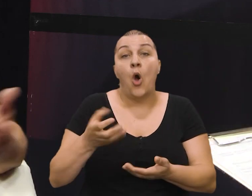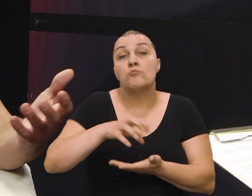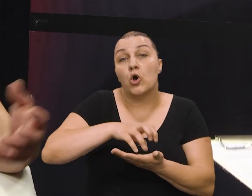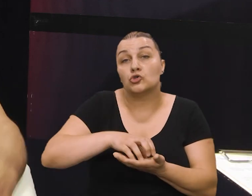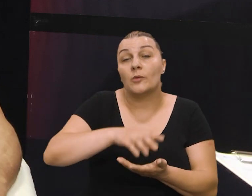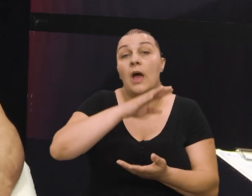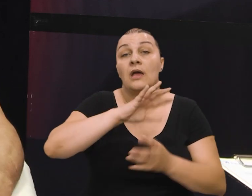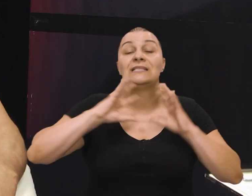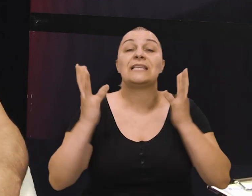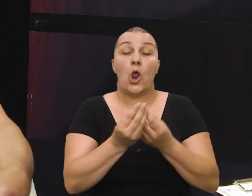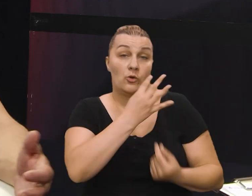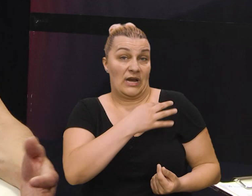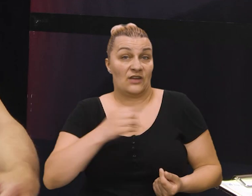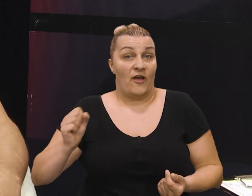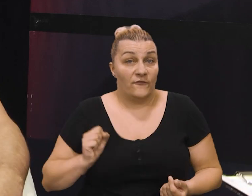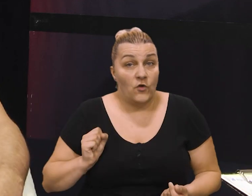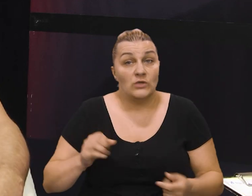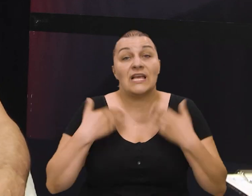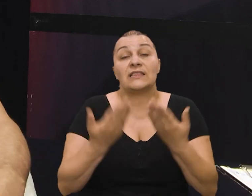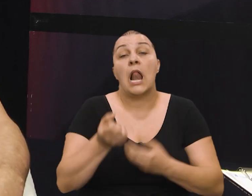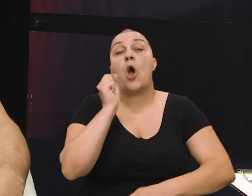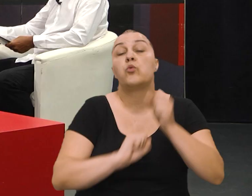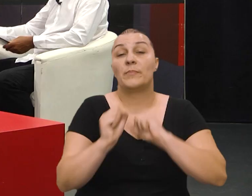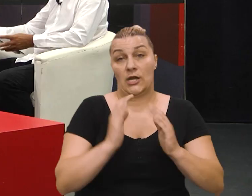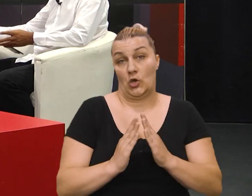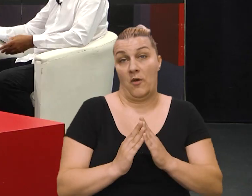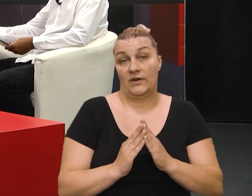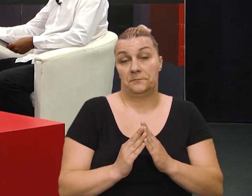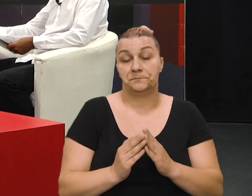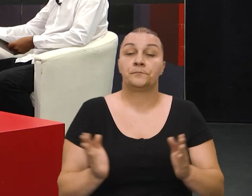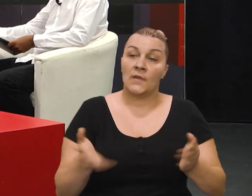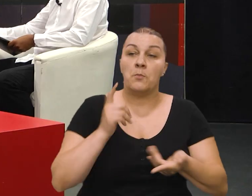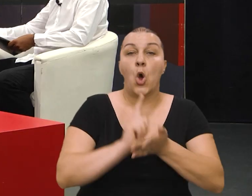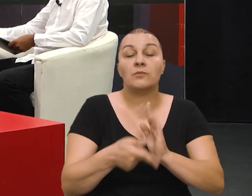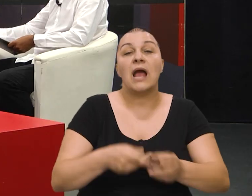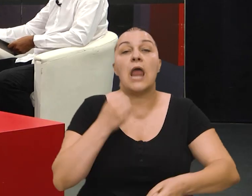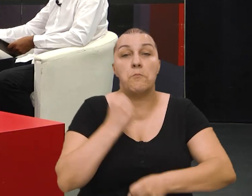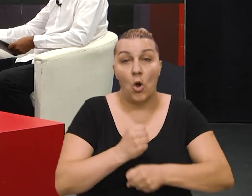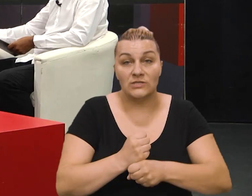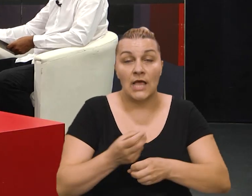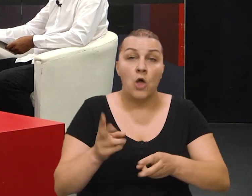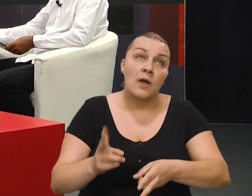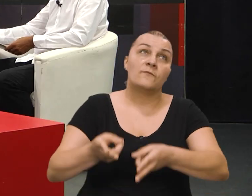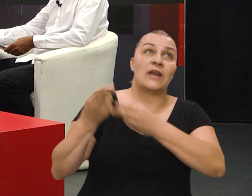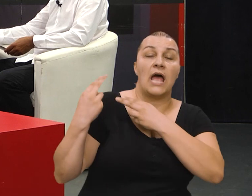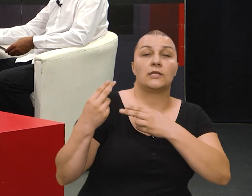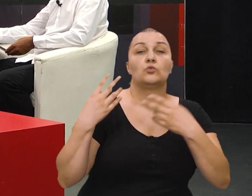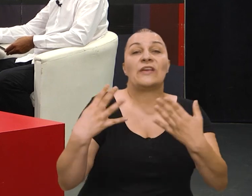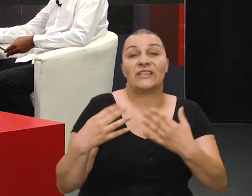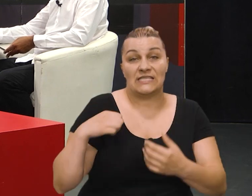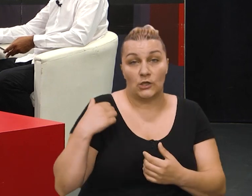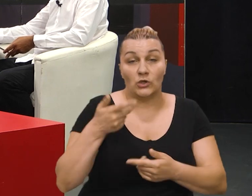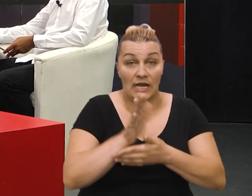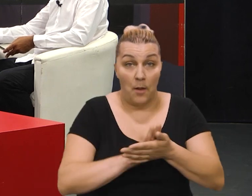postrojba na kraju krajeva celokupno Hrvatska vojska dala u obranu domovine. E, a sad ajmo mi ih odmah na posao. Ajmo se vratiti u te 90.